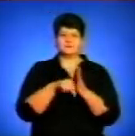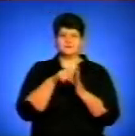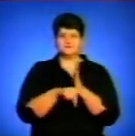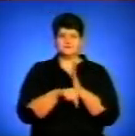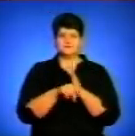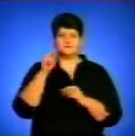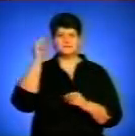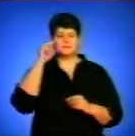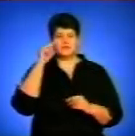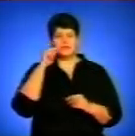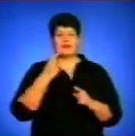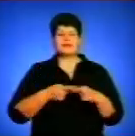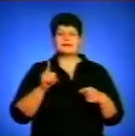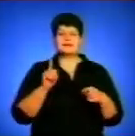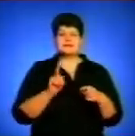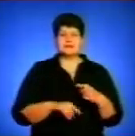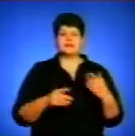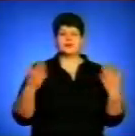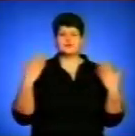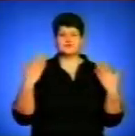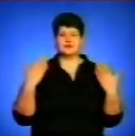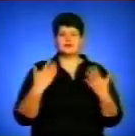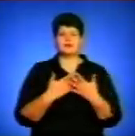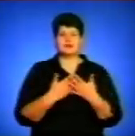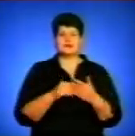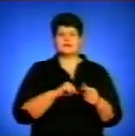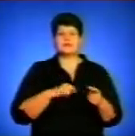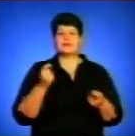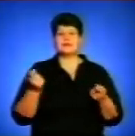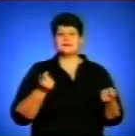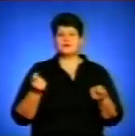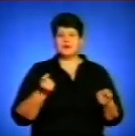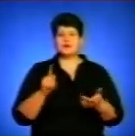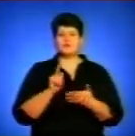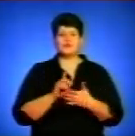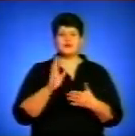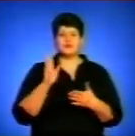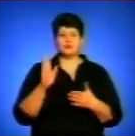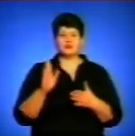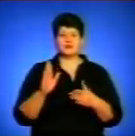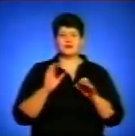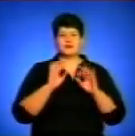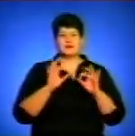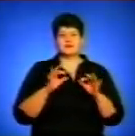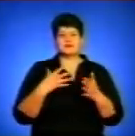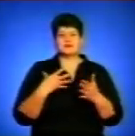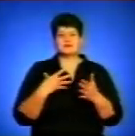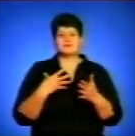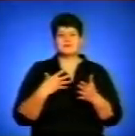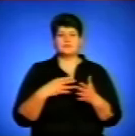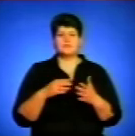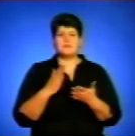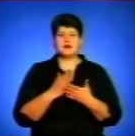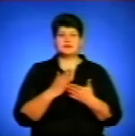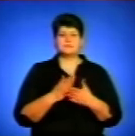тому дозвілля – це ті ж самі дискотеки, вони мають бути українські, щоб ви розповідувати якісь певні цінності. Або вони